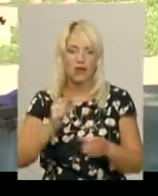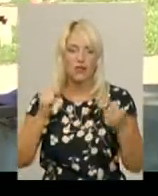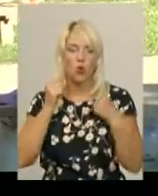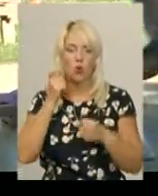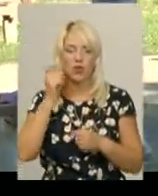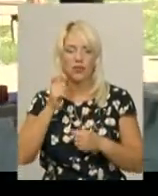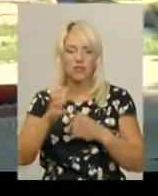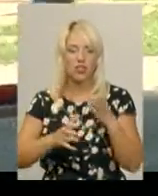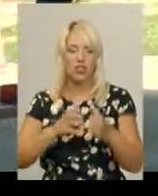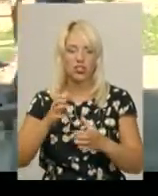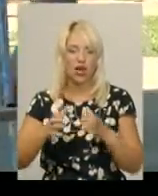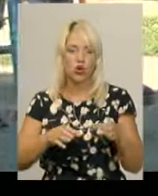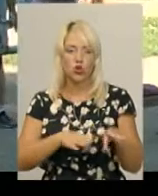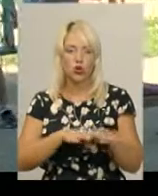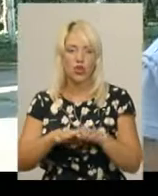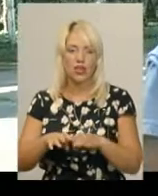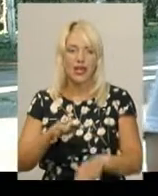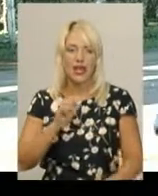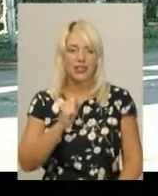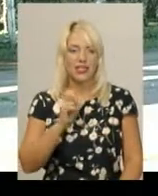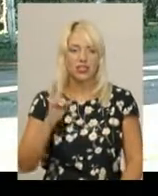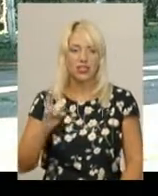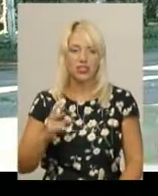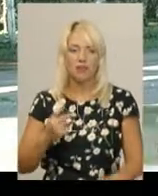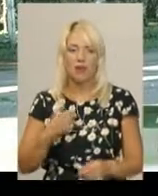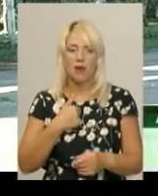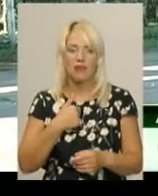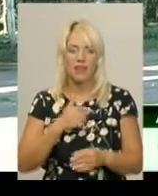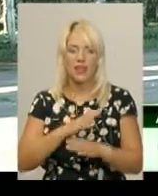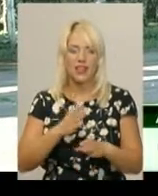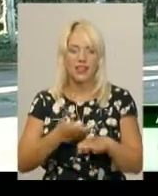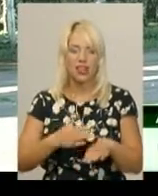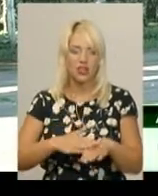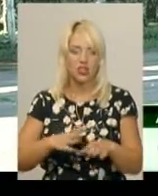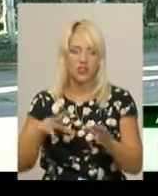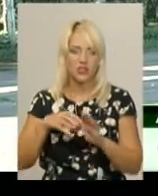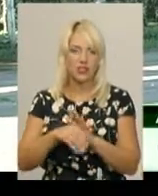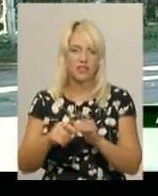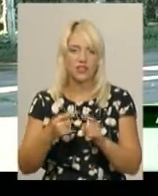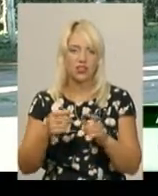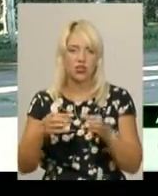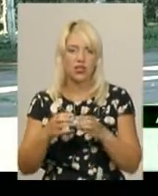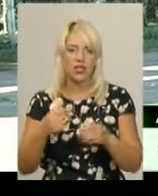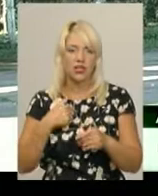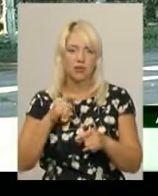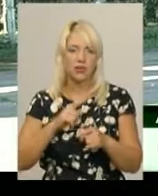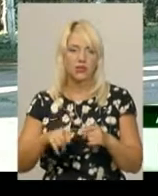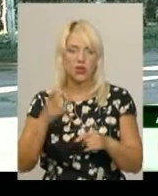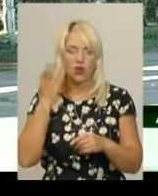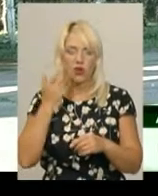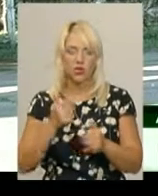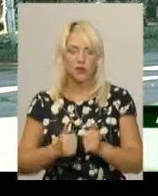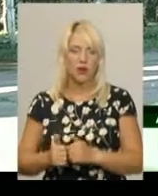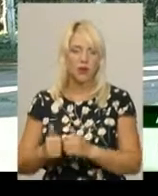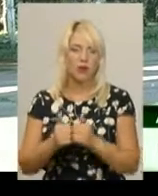міжнародного класу Ангеліна Мірчева. «Мені не було тяжко влитися цей колектив. Я прийшла, вистро влилась. Коли тебе окружають